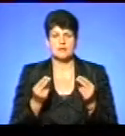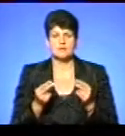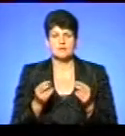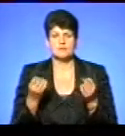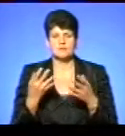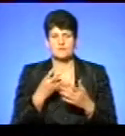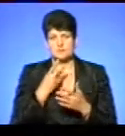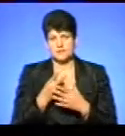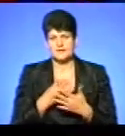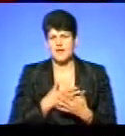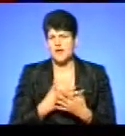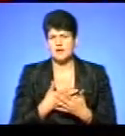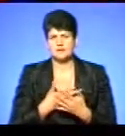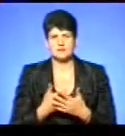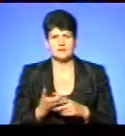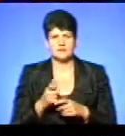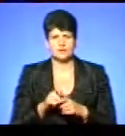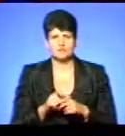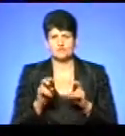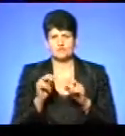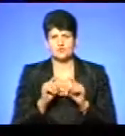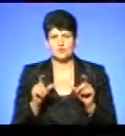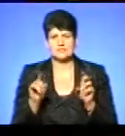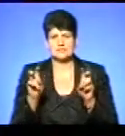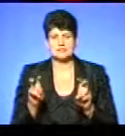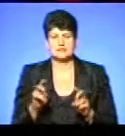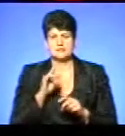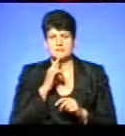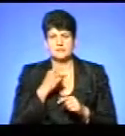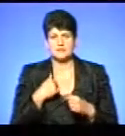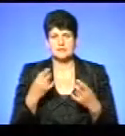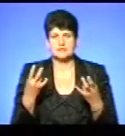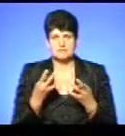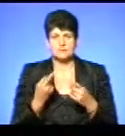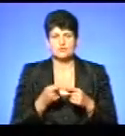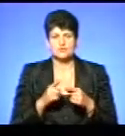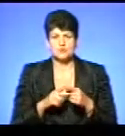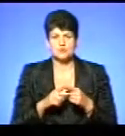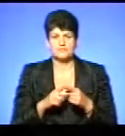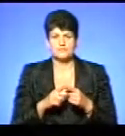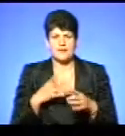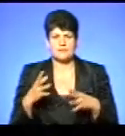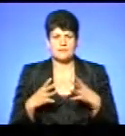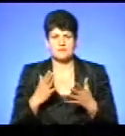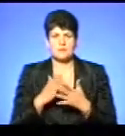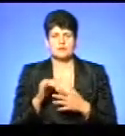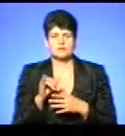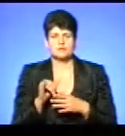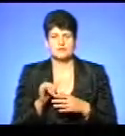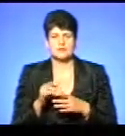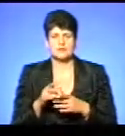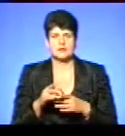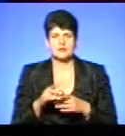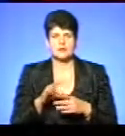бачить, у мене дуже активний. В школі все діти тяжко. Мені треба, щоб він оце свою негрі мав дити. Логопед обов'язково,